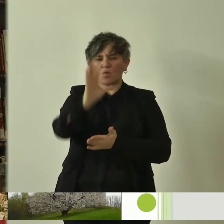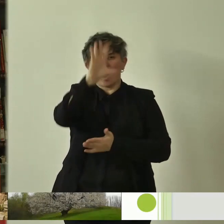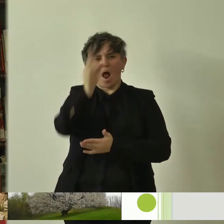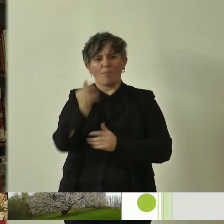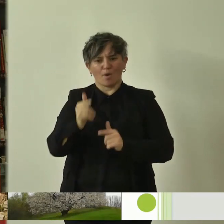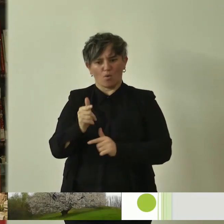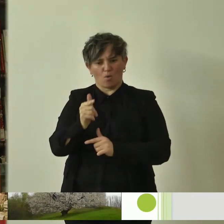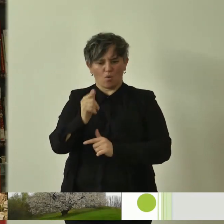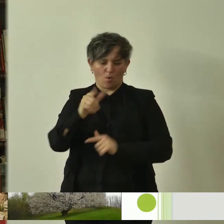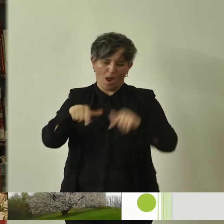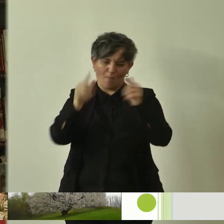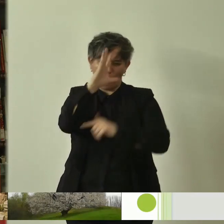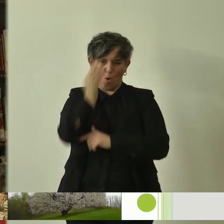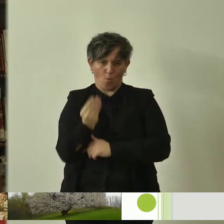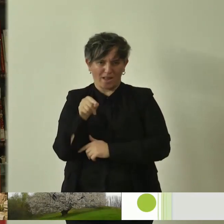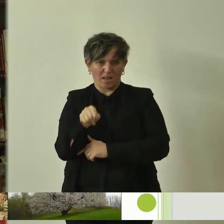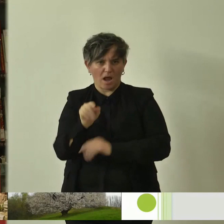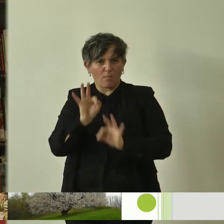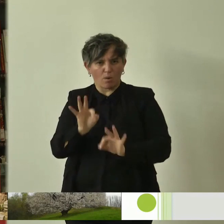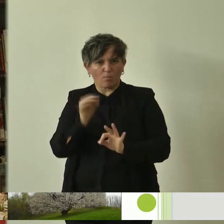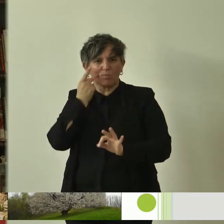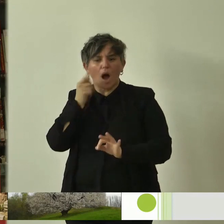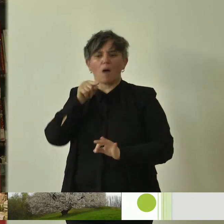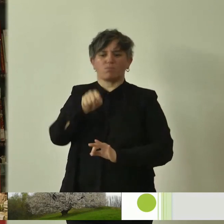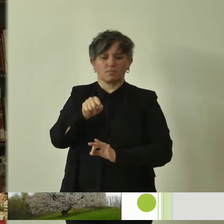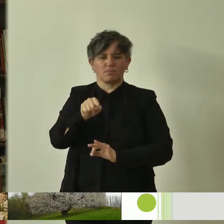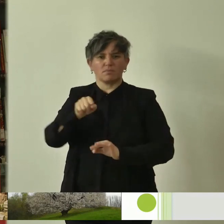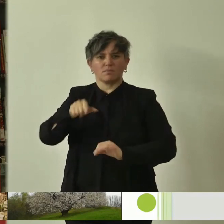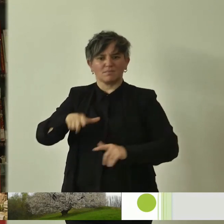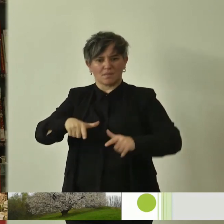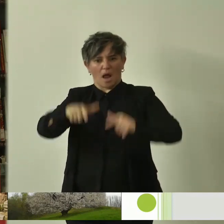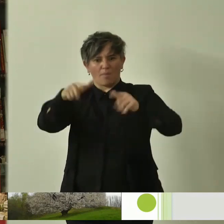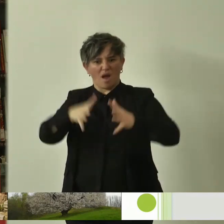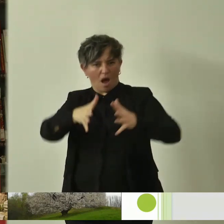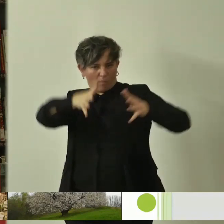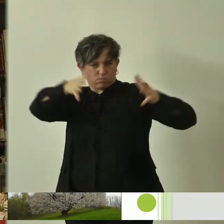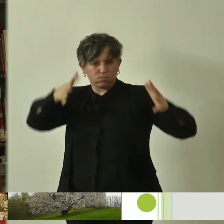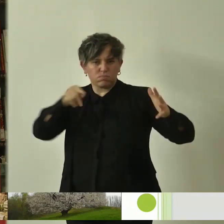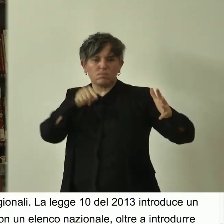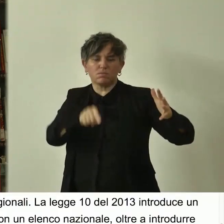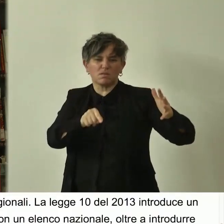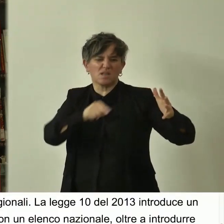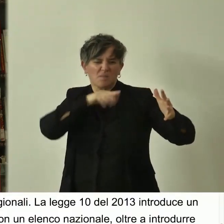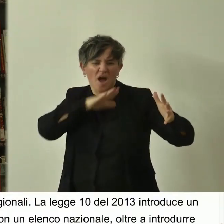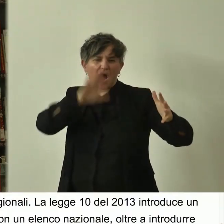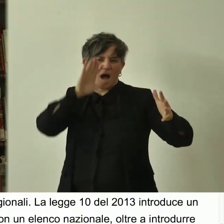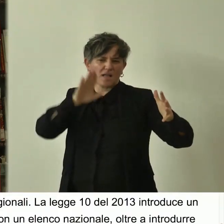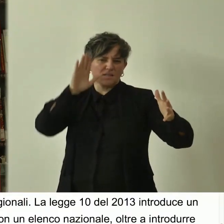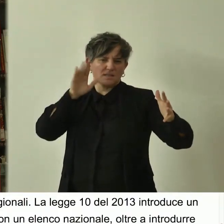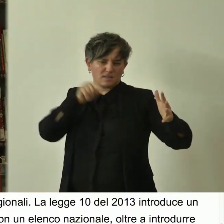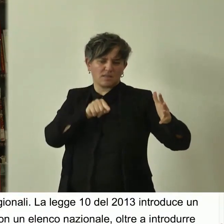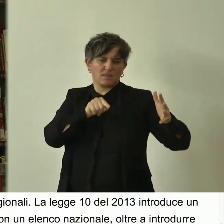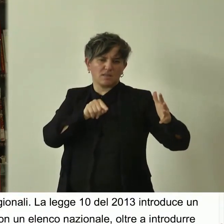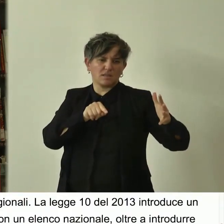identificare gli alberi monumentali, quelli più grandi, quelli più anziani, quelli che hanno